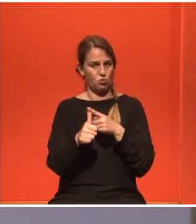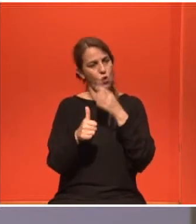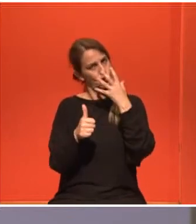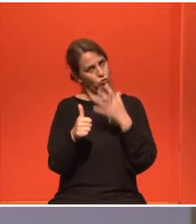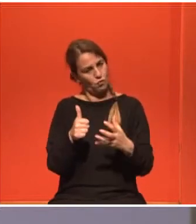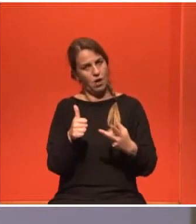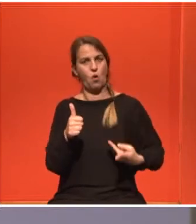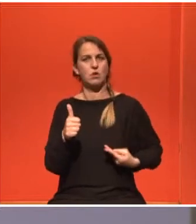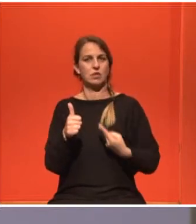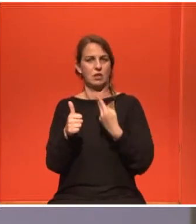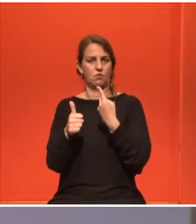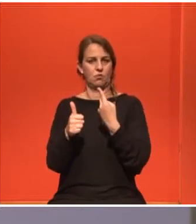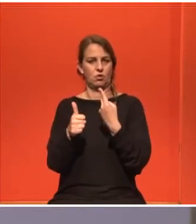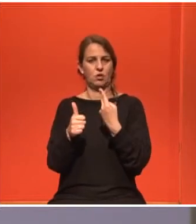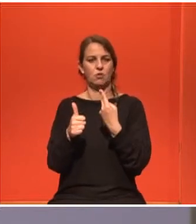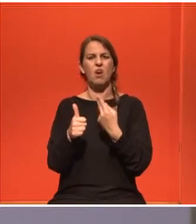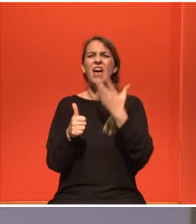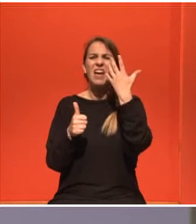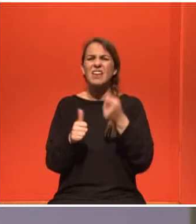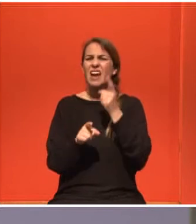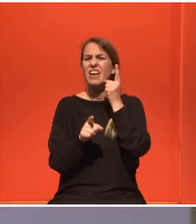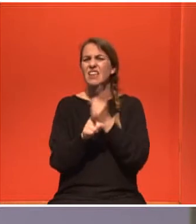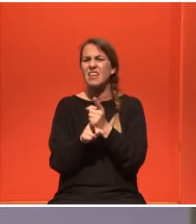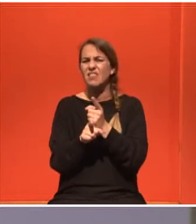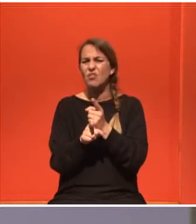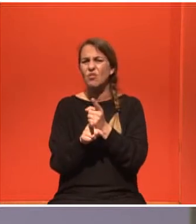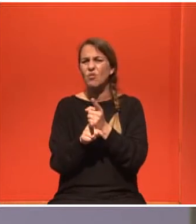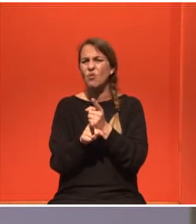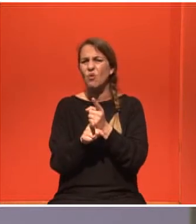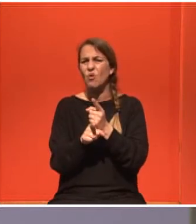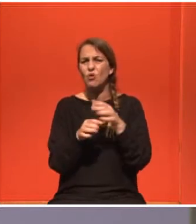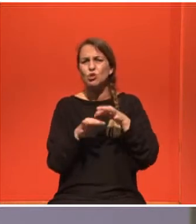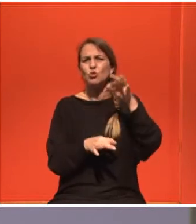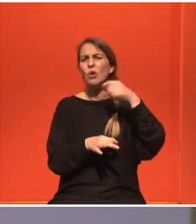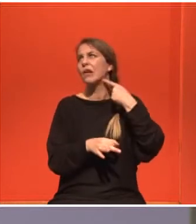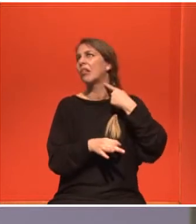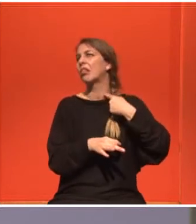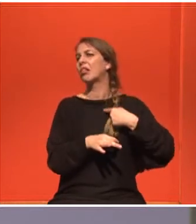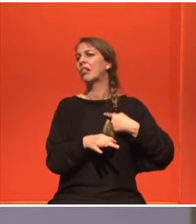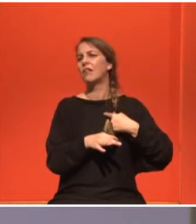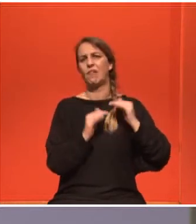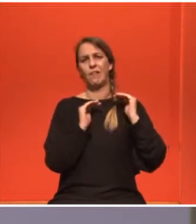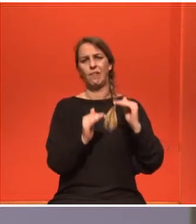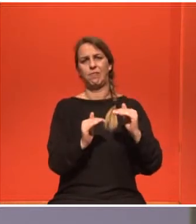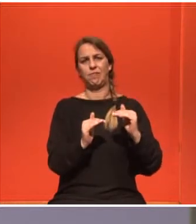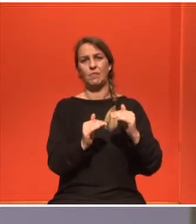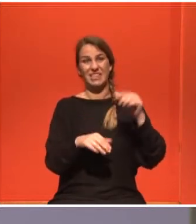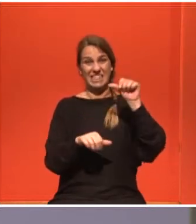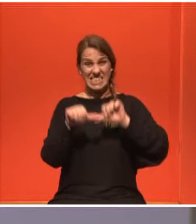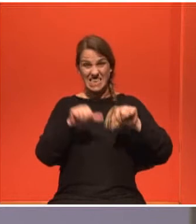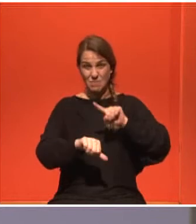είχα και το Χίκμαν ένα ουσιαστικά σολυνάκι για όλους τους μήνες που έκανα